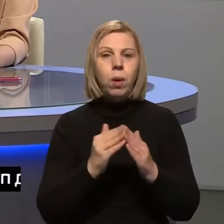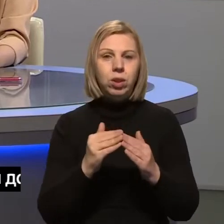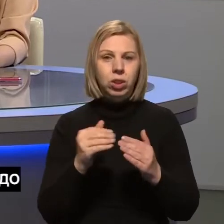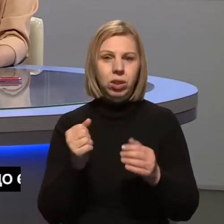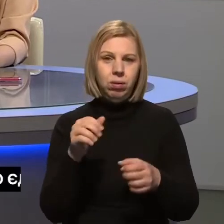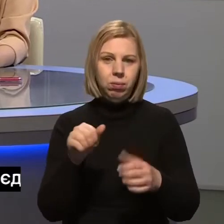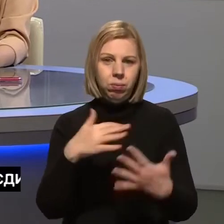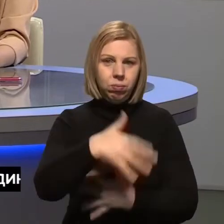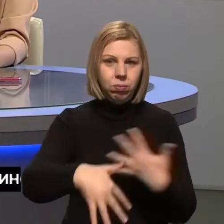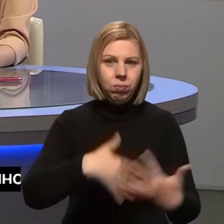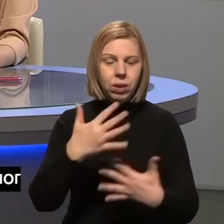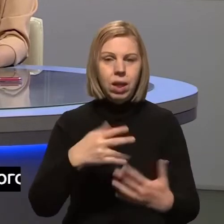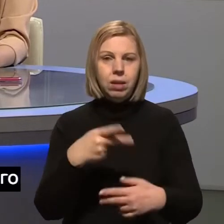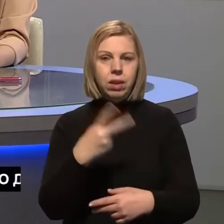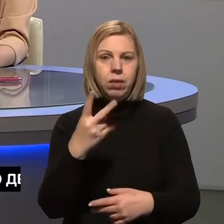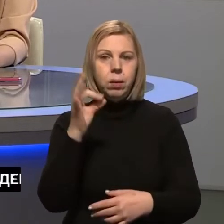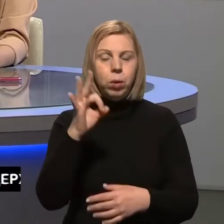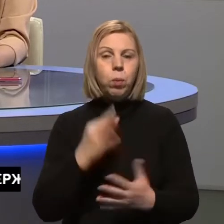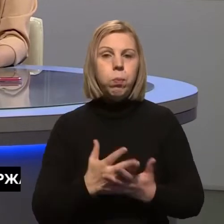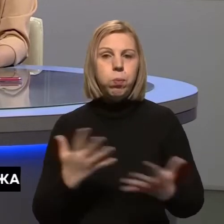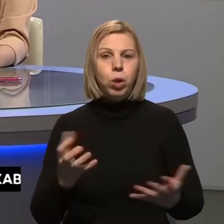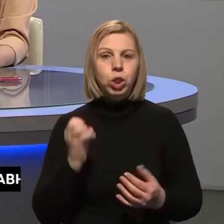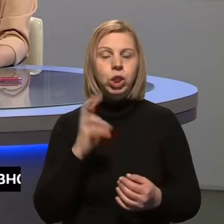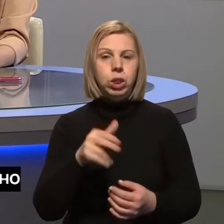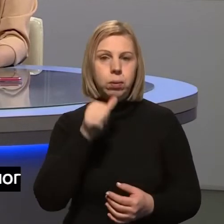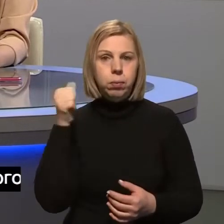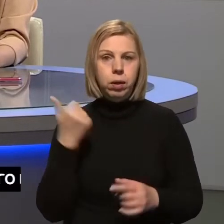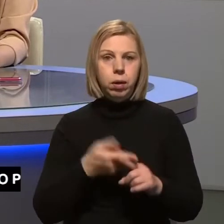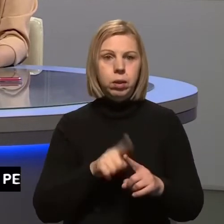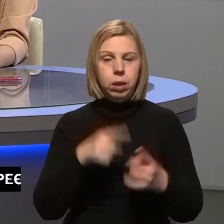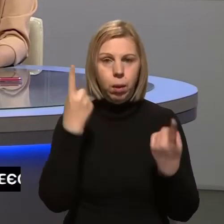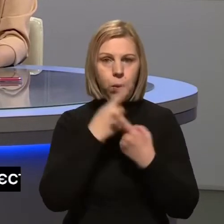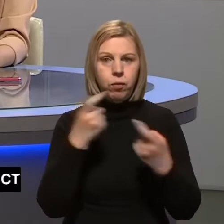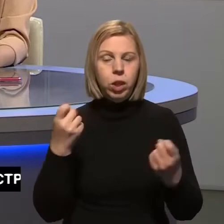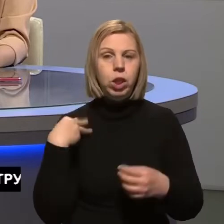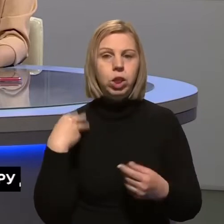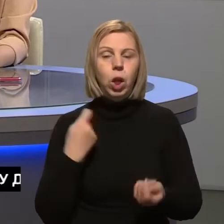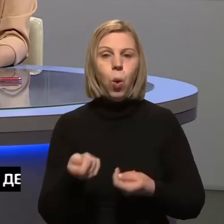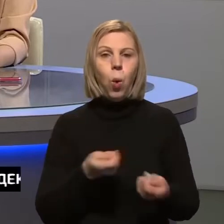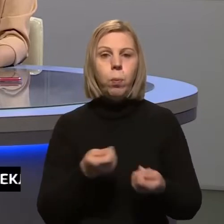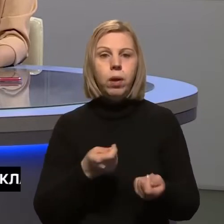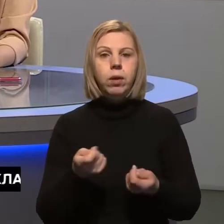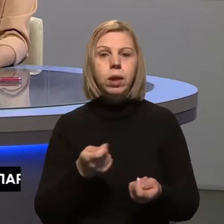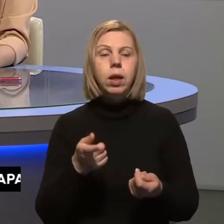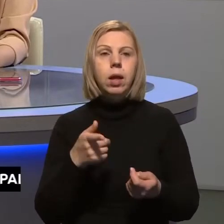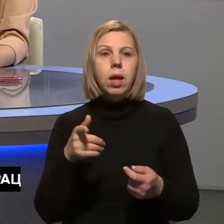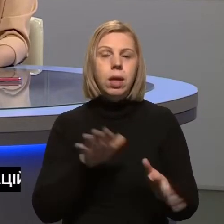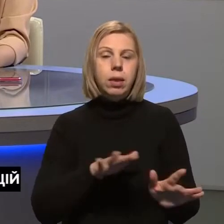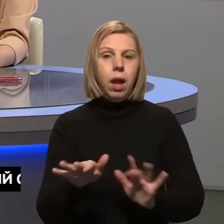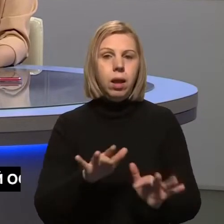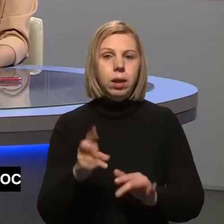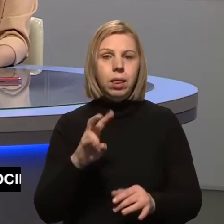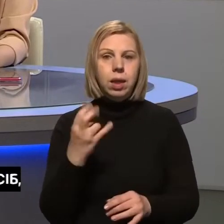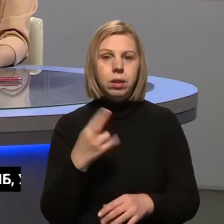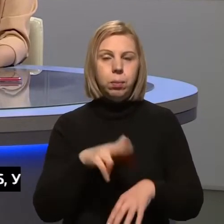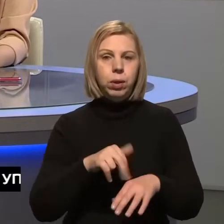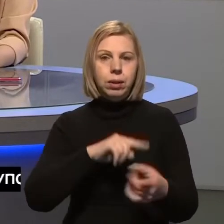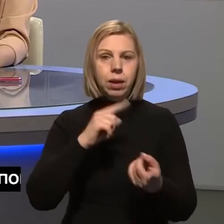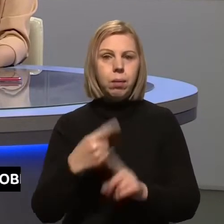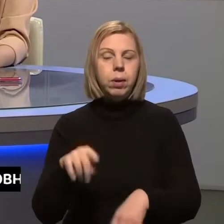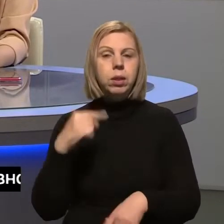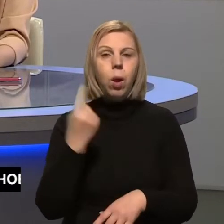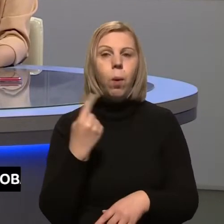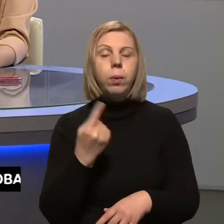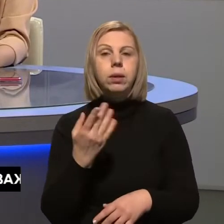насильства. Це на 22% більше, ніж торік. При це повідомив начальник управління превентивної діяльності Нацполіції Закарпатської